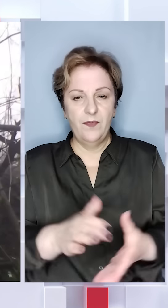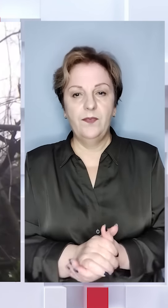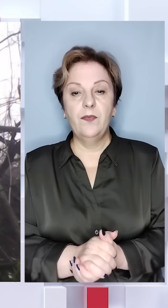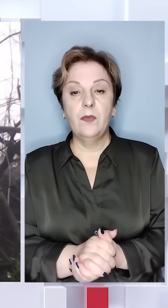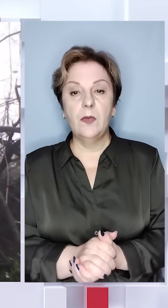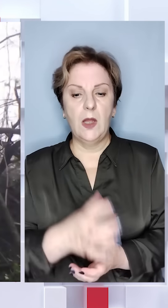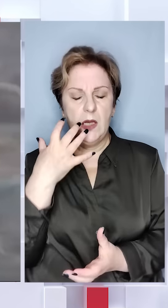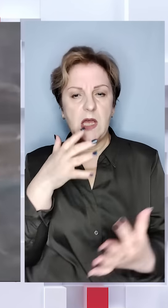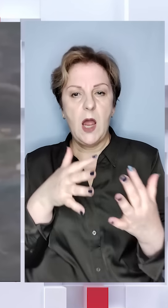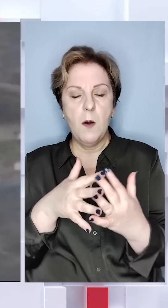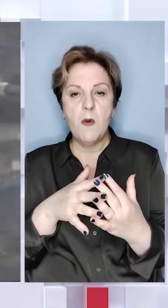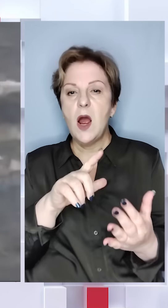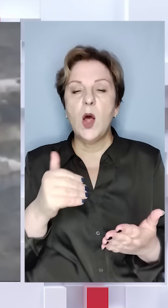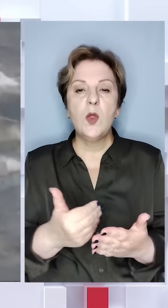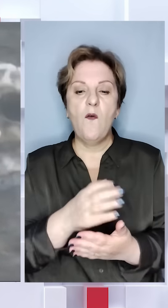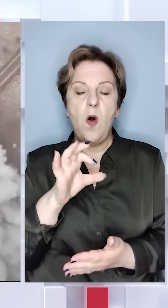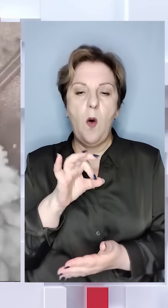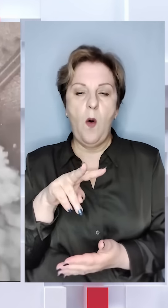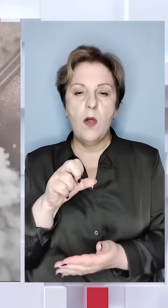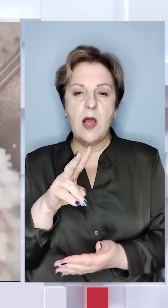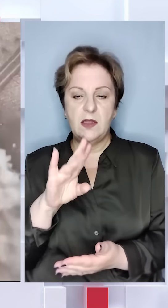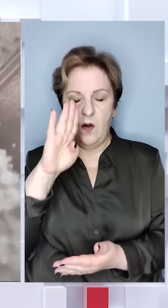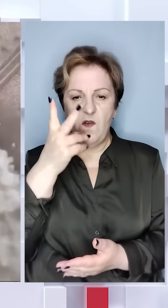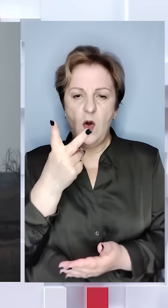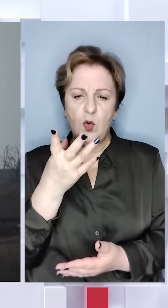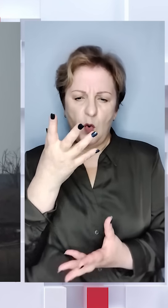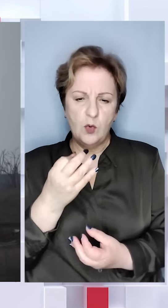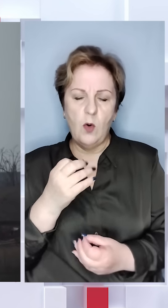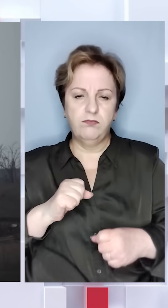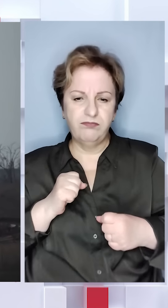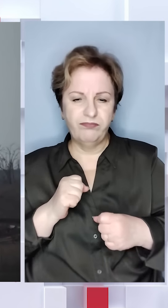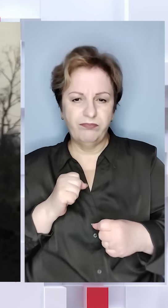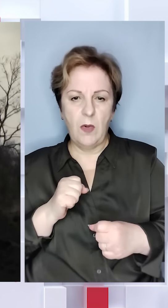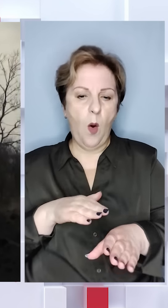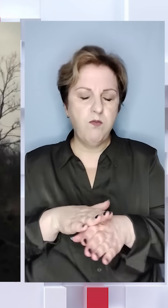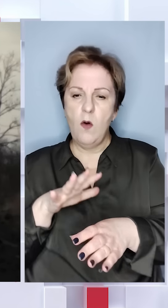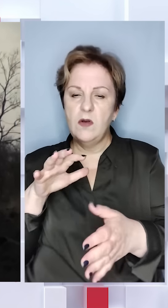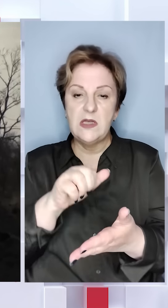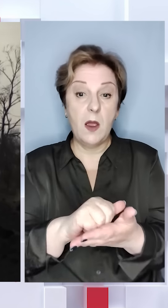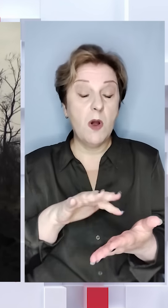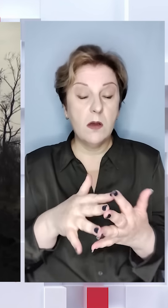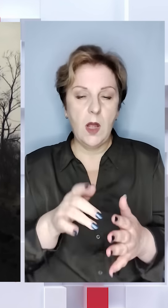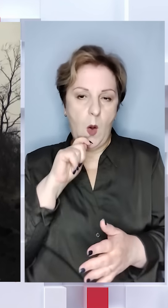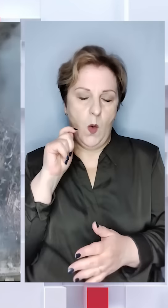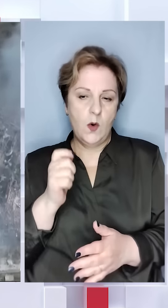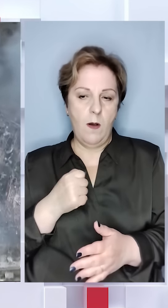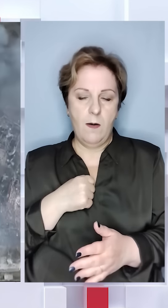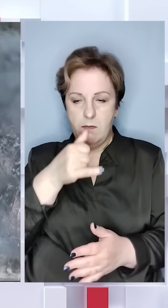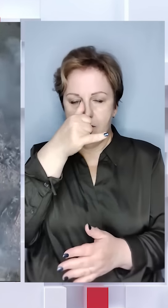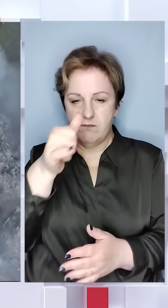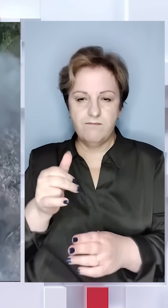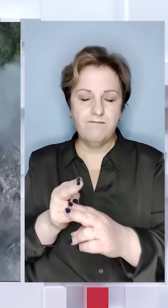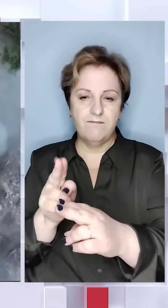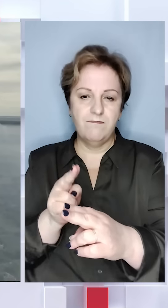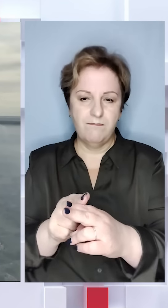Запеклі бої за Новоолександрівку. Окупанти другу добу намагаються повністю захопити село, але українська армія не дає ворогу